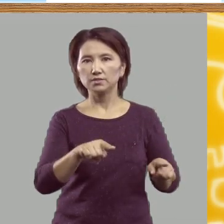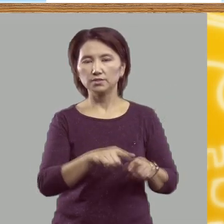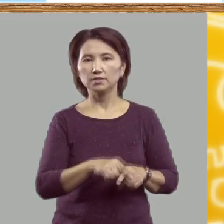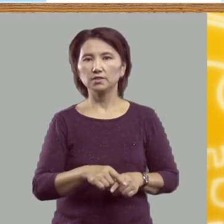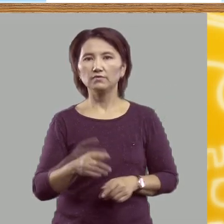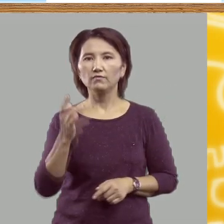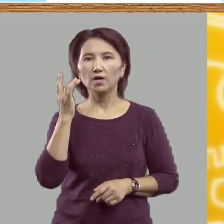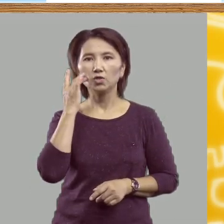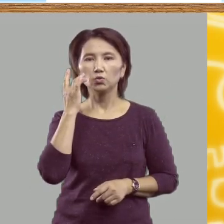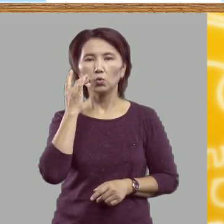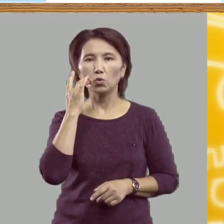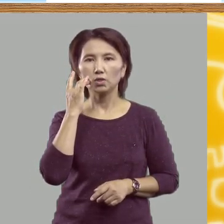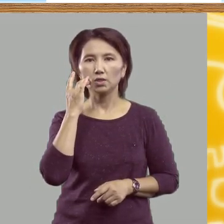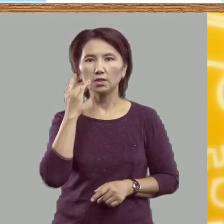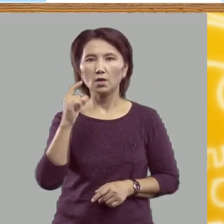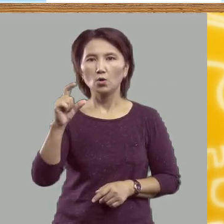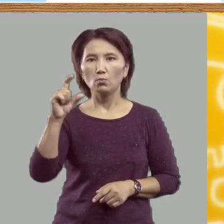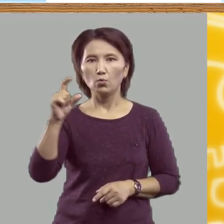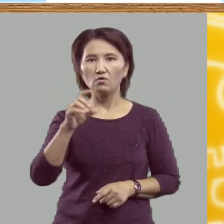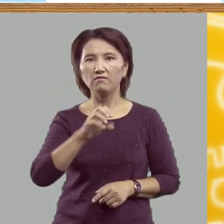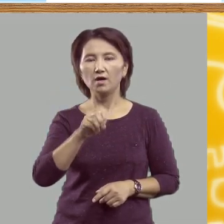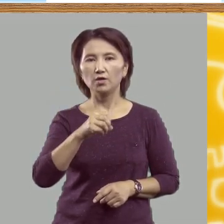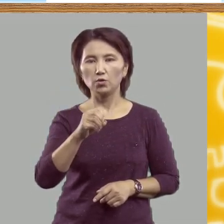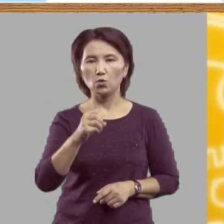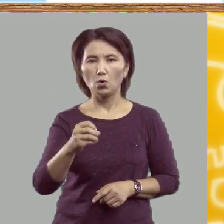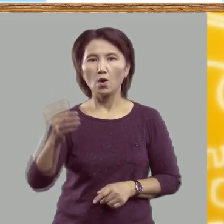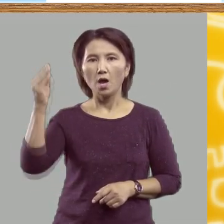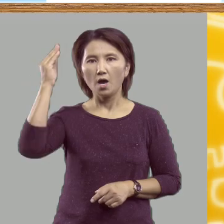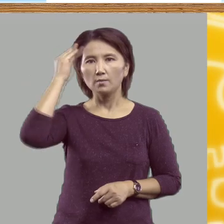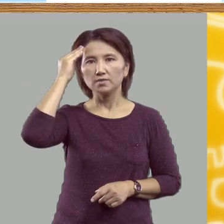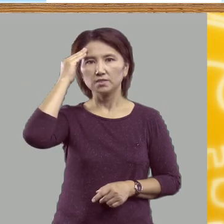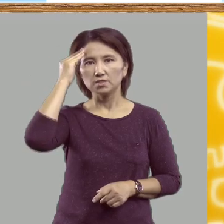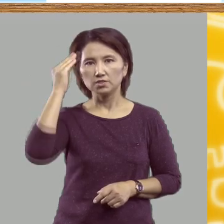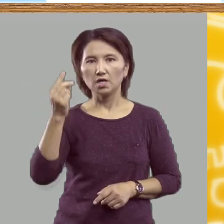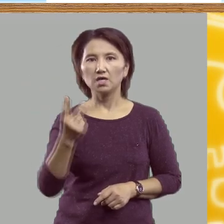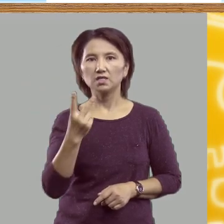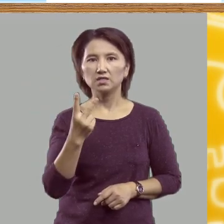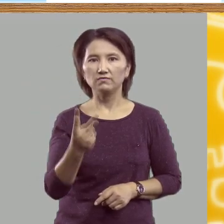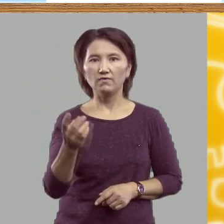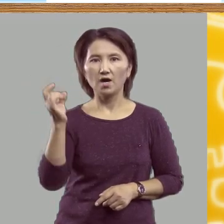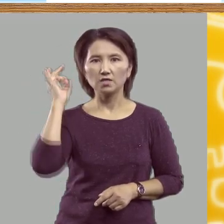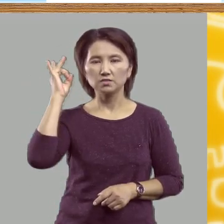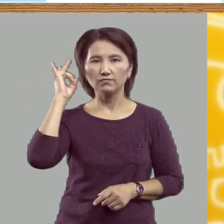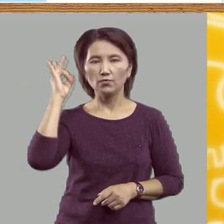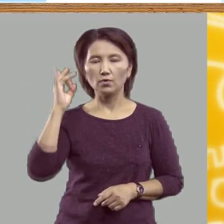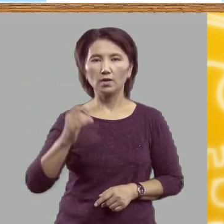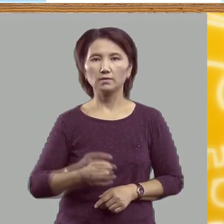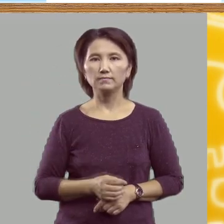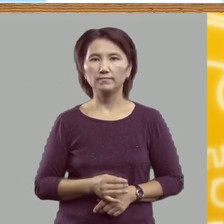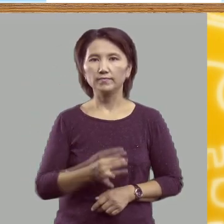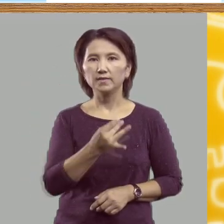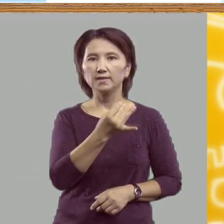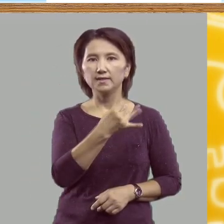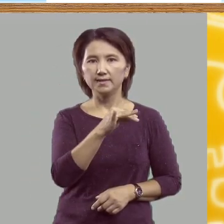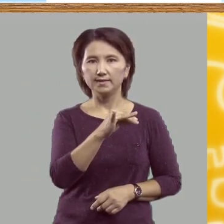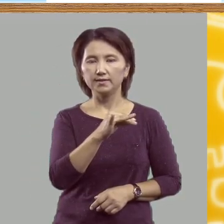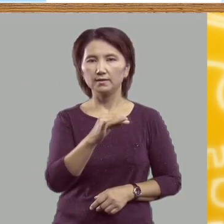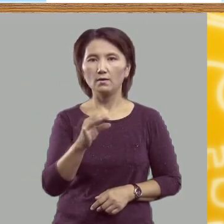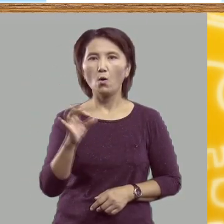в которых буква Ё обозначает два звука. И,